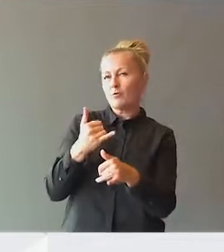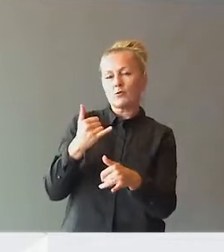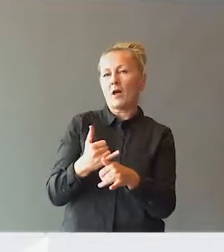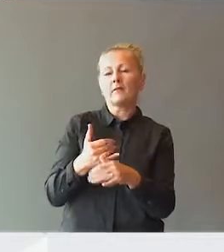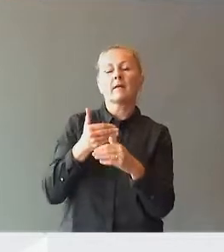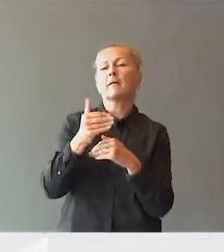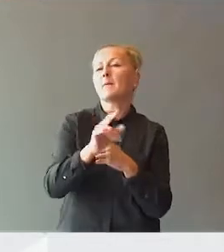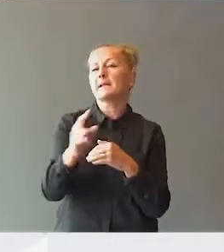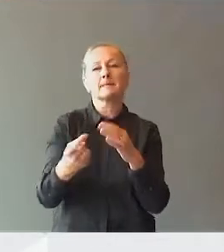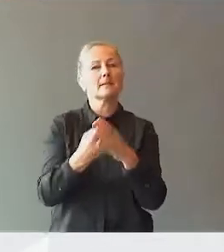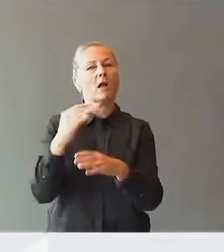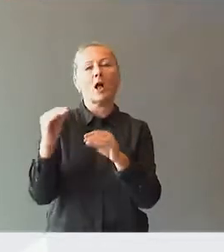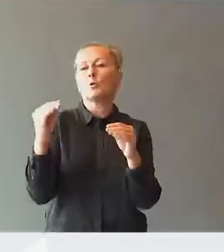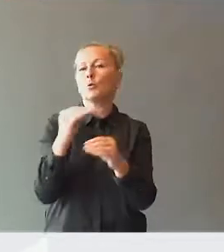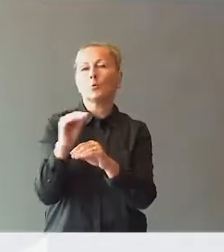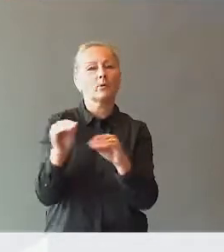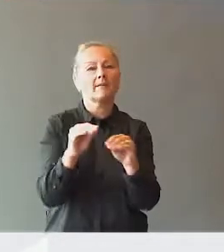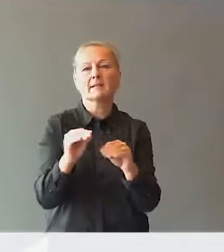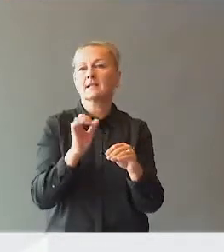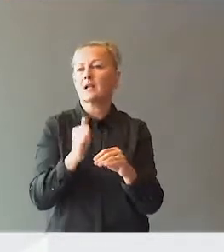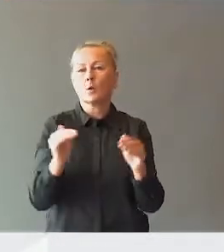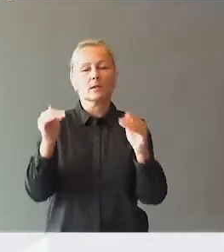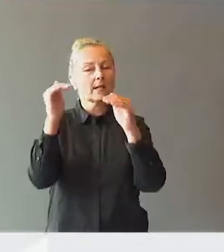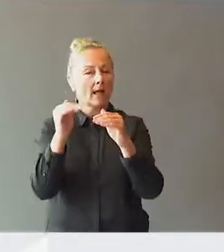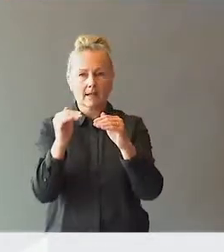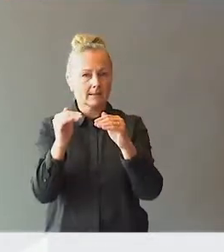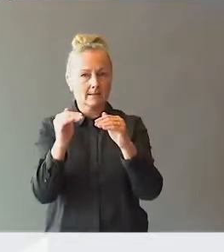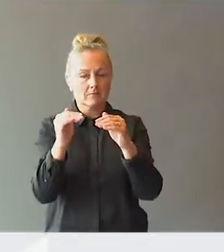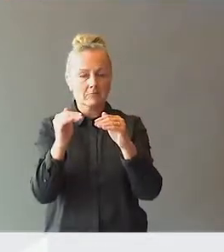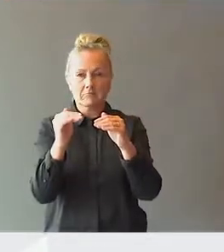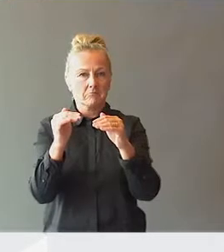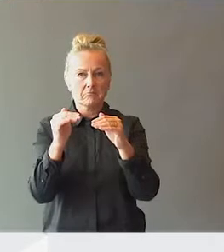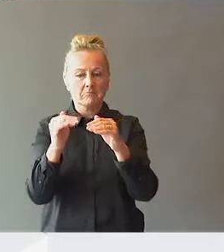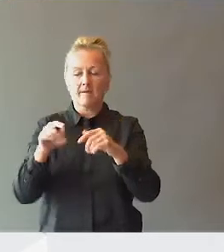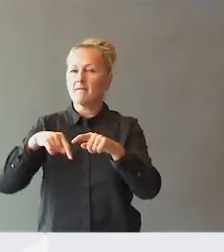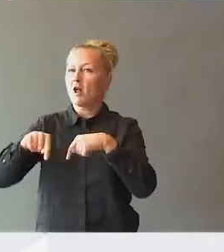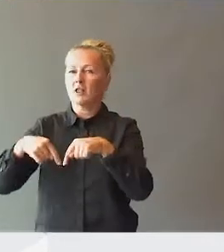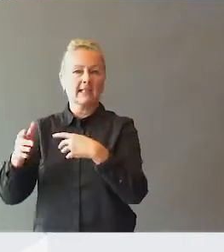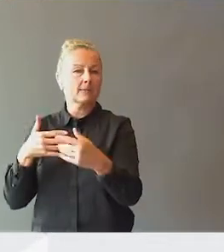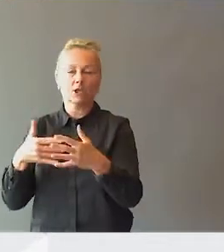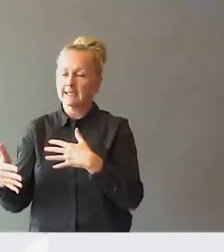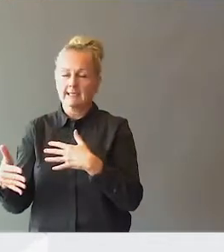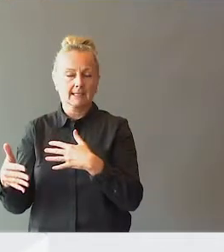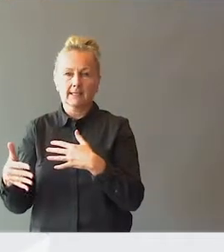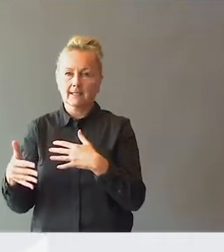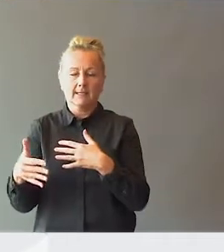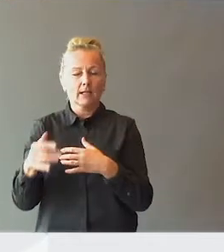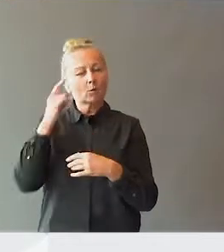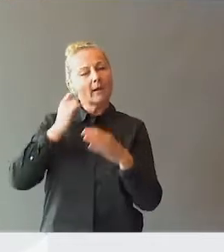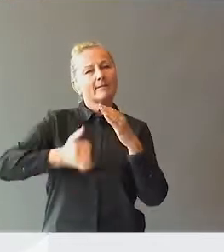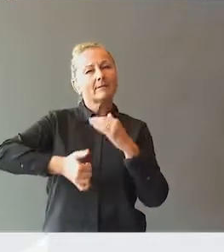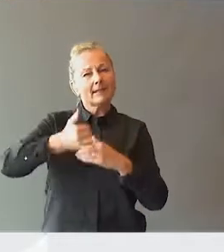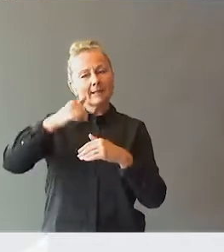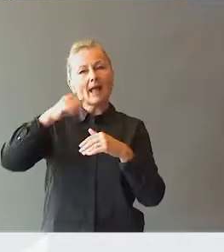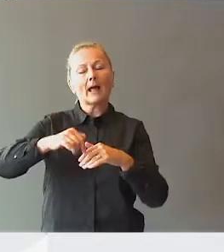fremtidens spesialundervisning skal organiseres, heller ikke når det gjelder for forvaltningspraksisen. Jeg tror det er viktig her